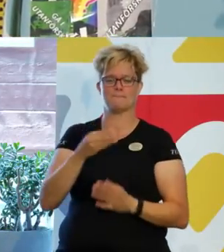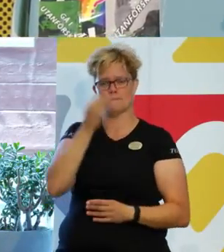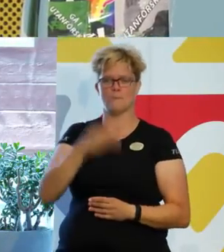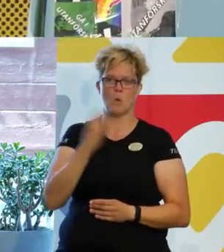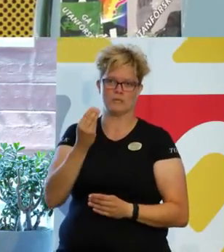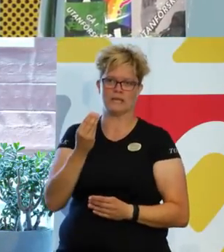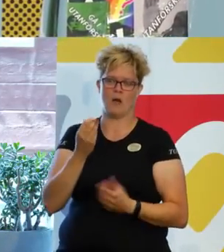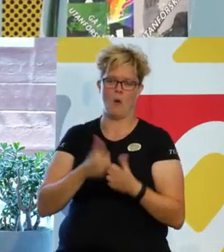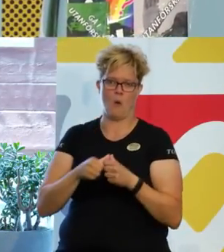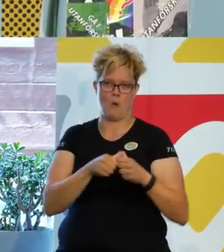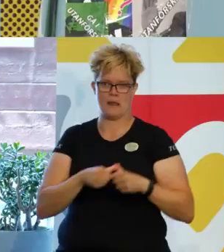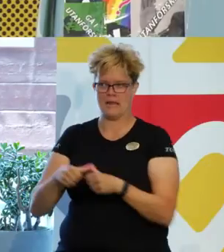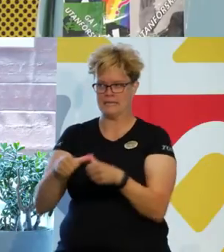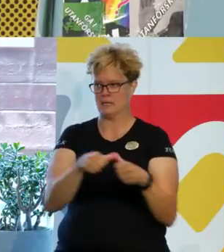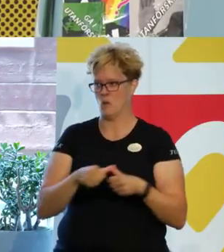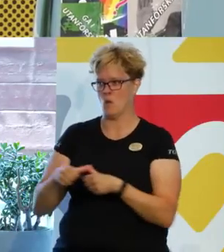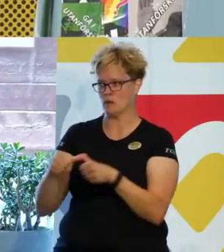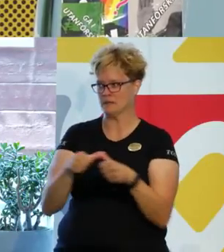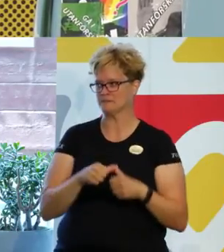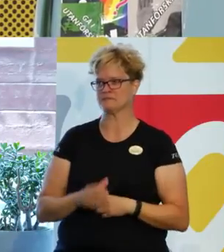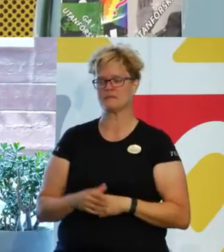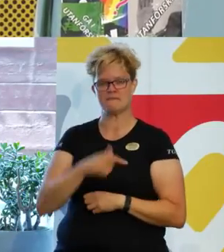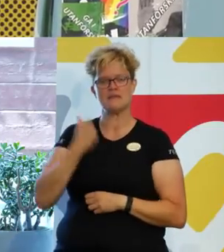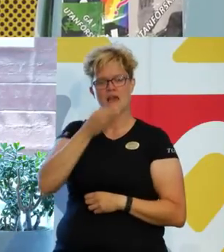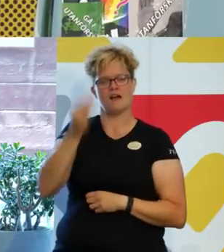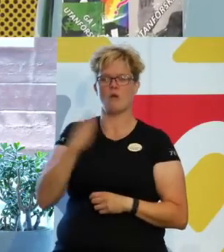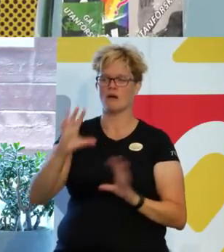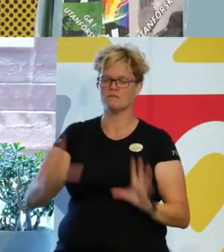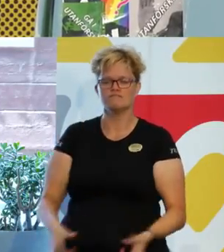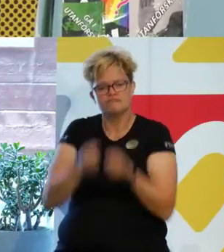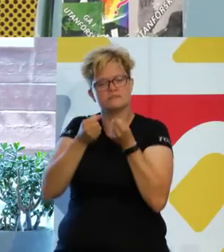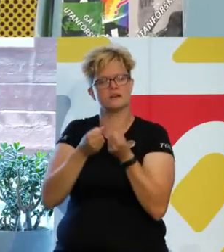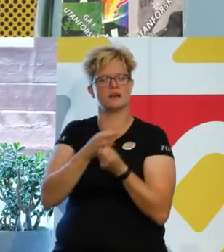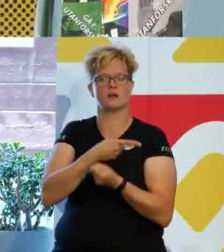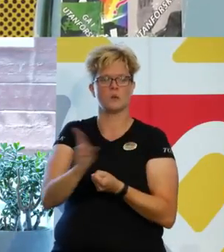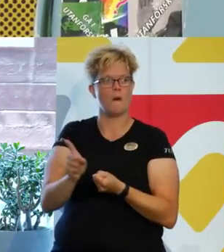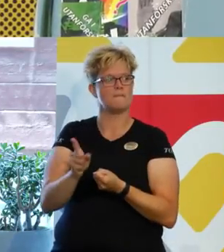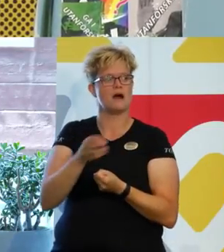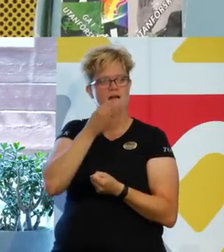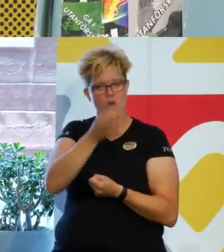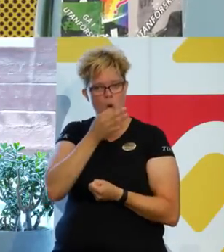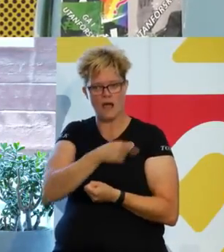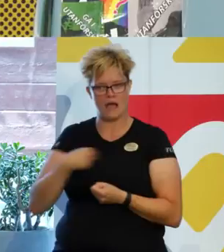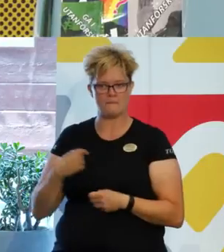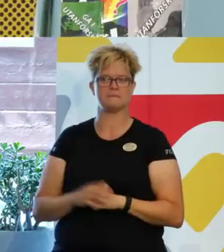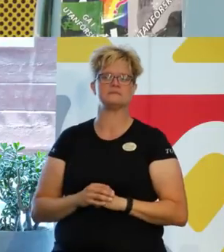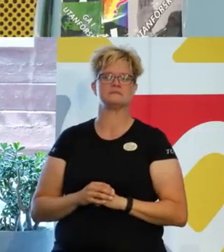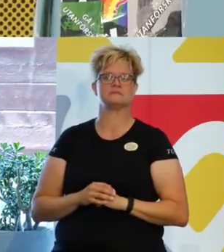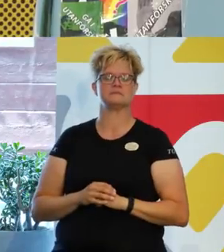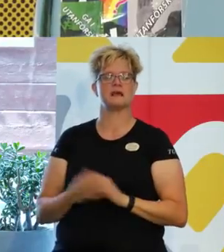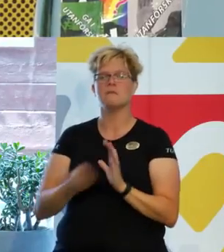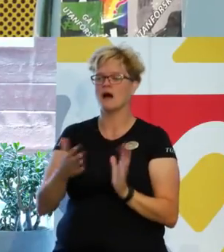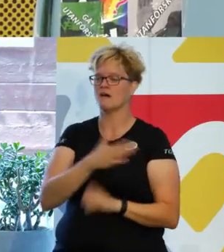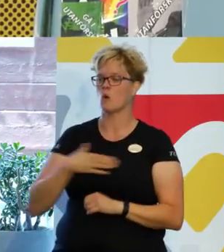organisation. Som vågar lyfta upp de här frågorna. Så att